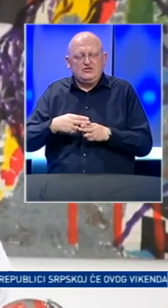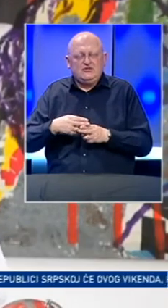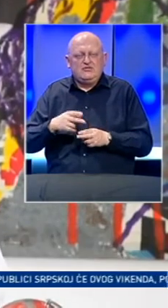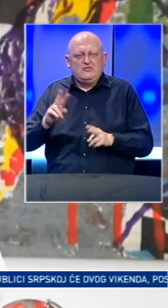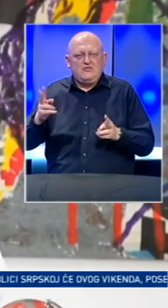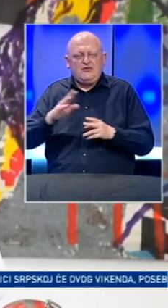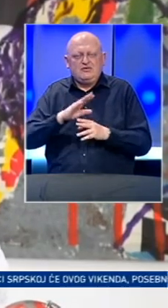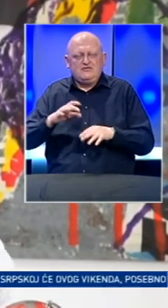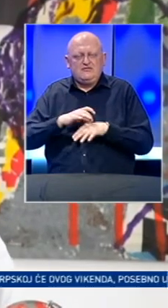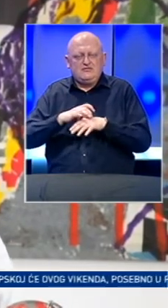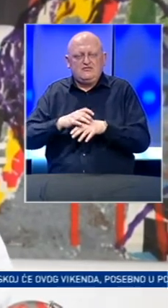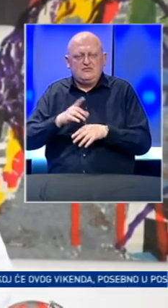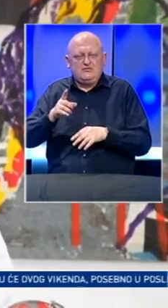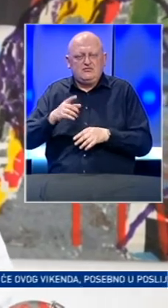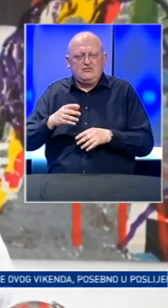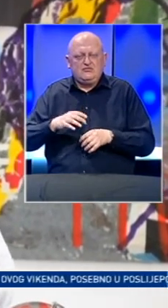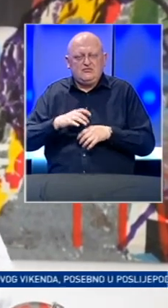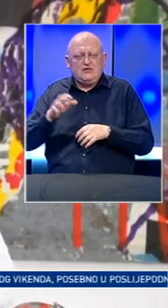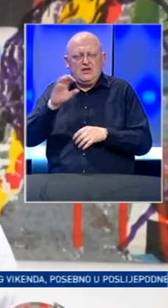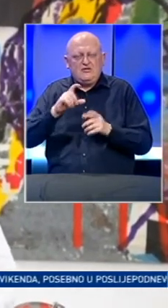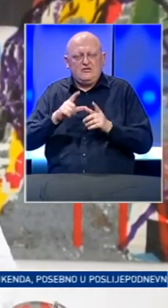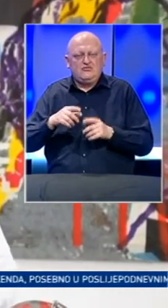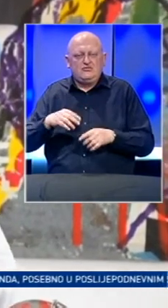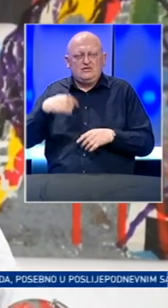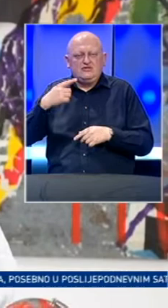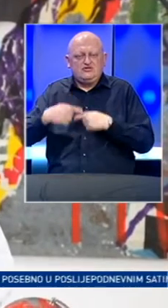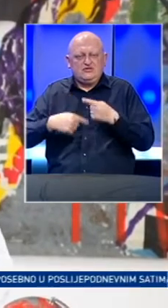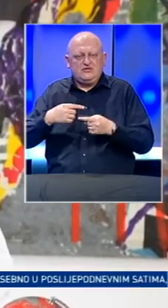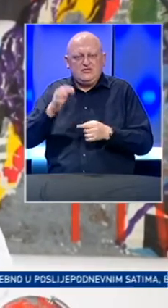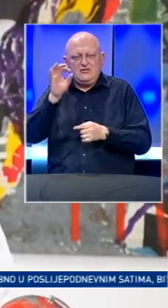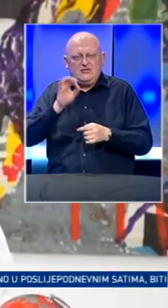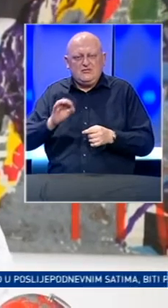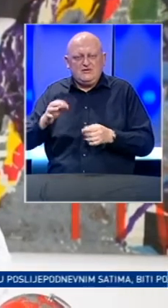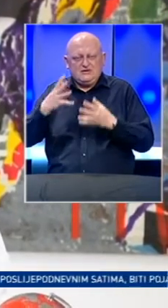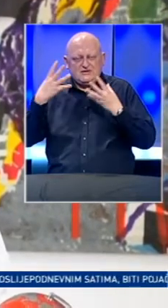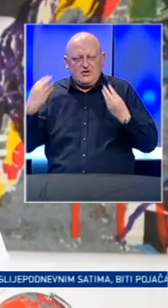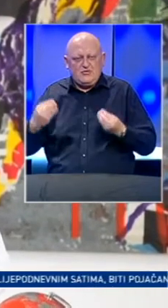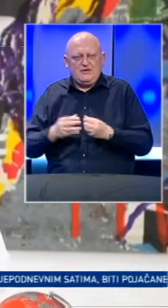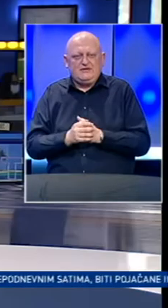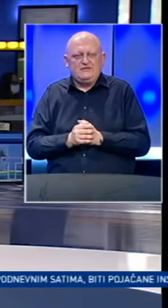ali pozivam sve čelnike da dobre Europsku uniju sljedeće generacije, što je plan za europski oporavak.